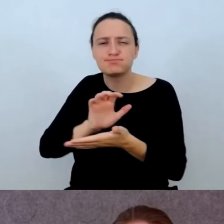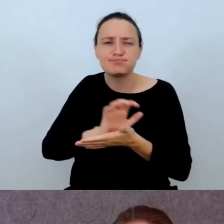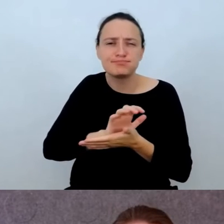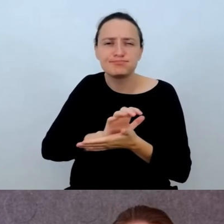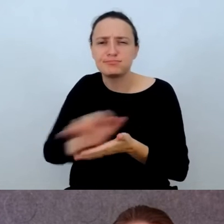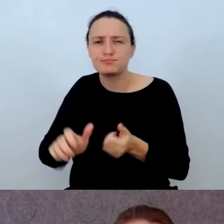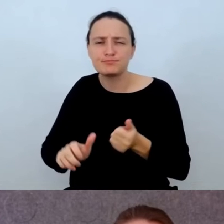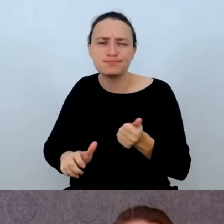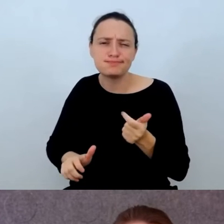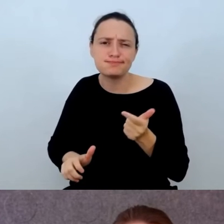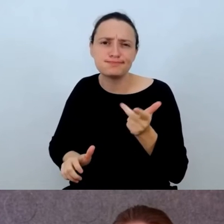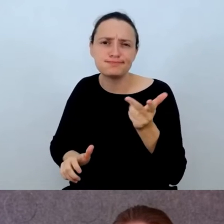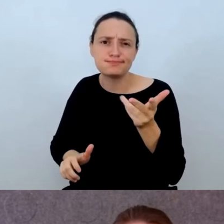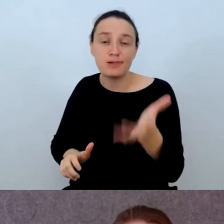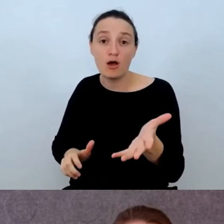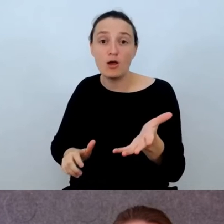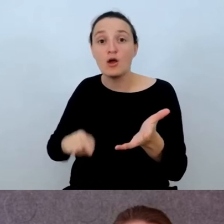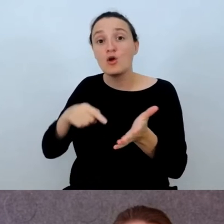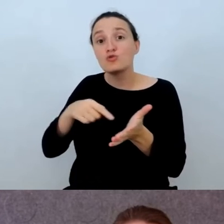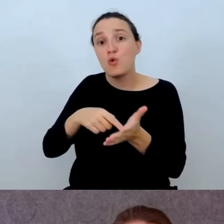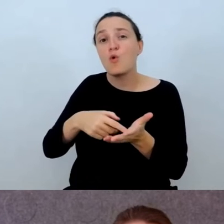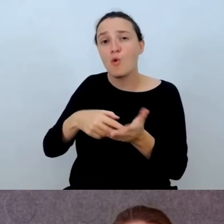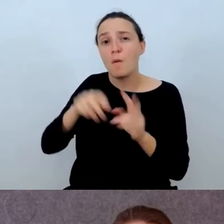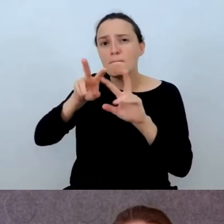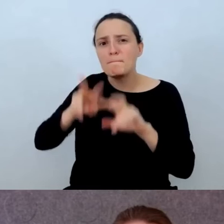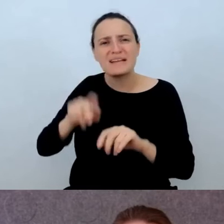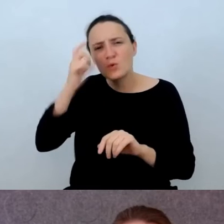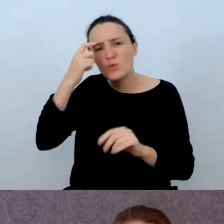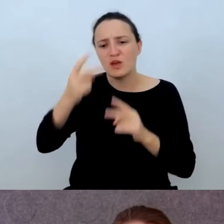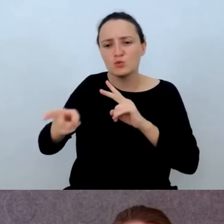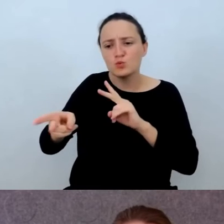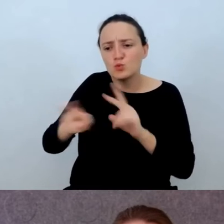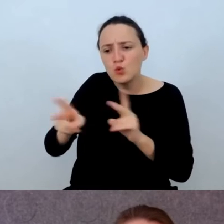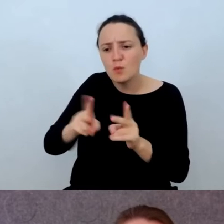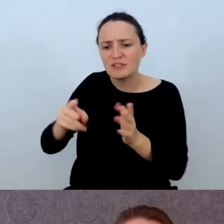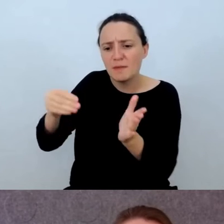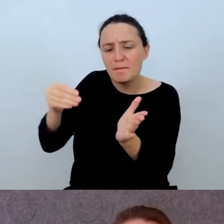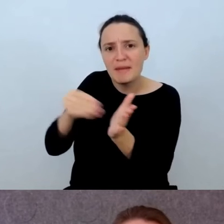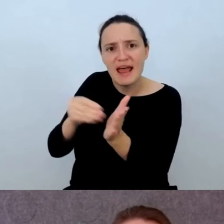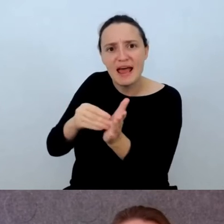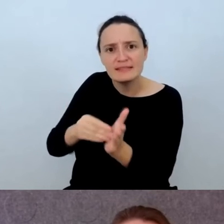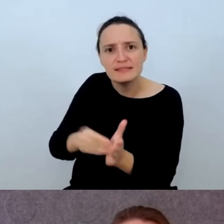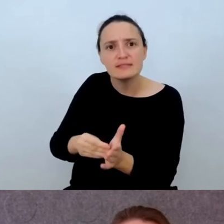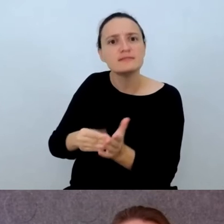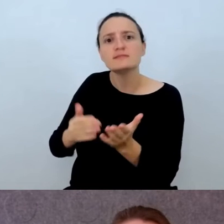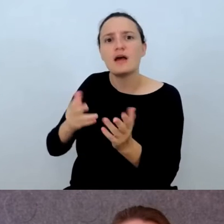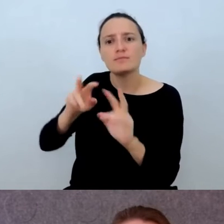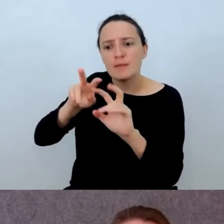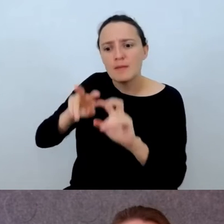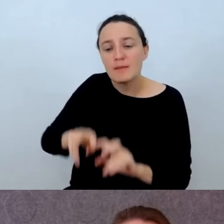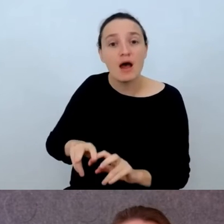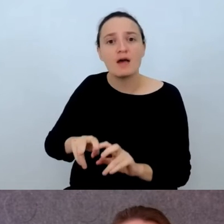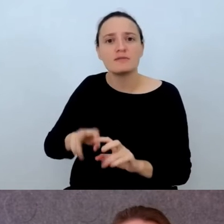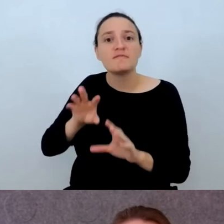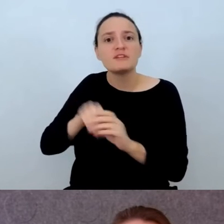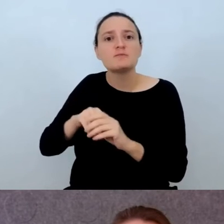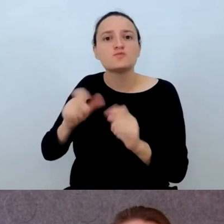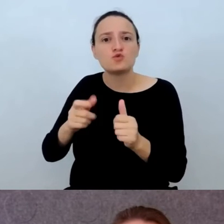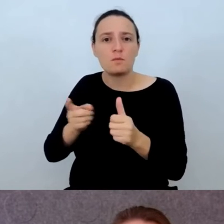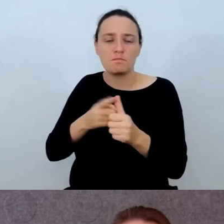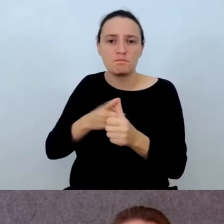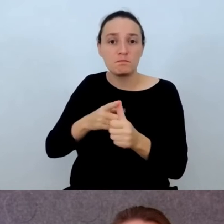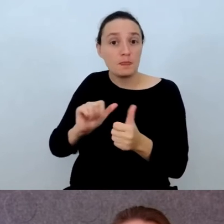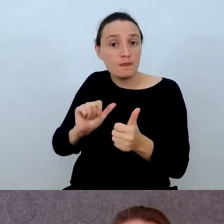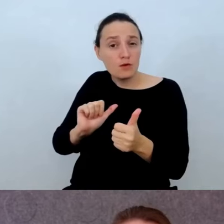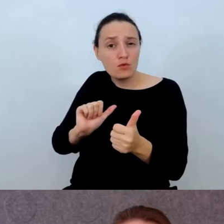gdzie bada przede wszystkim praktyczne aspekty tłumaczenia, a te dotyczą kompetencji